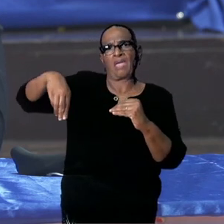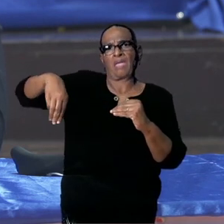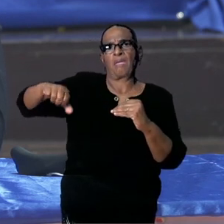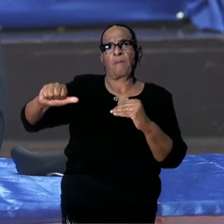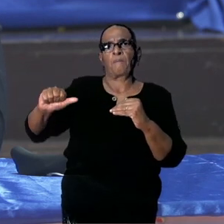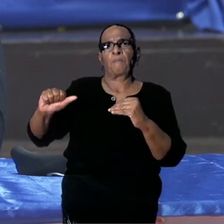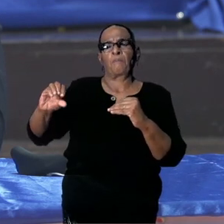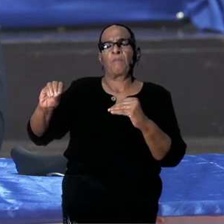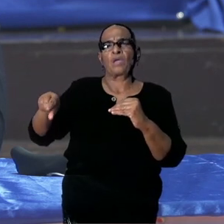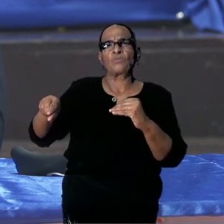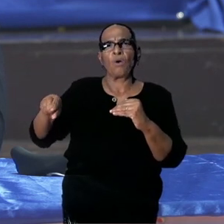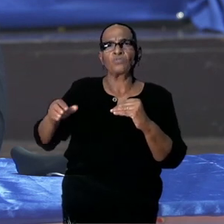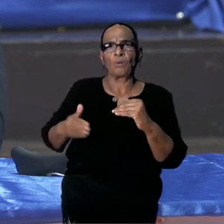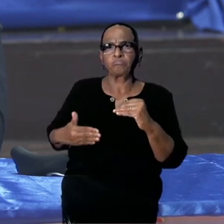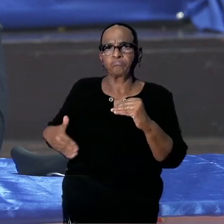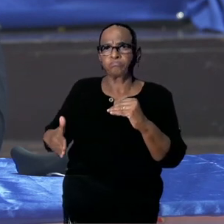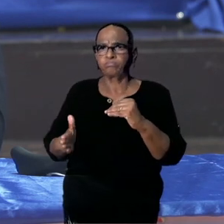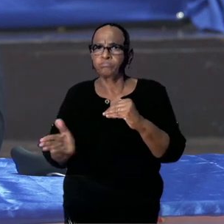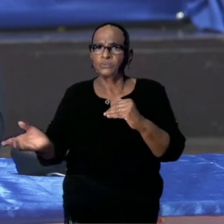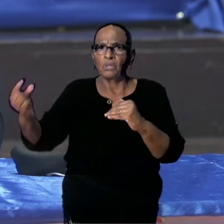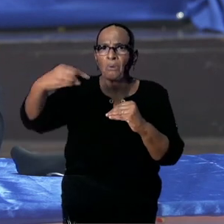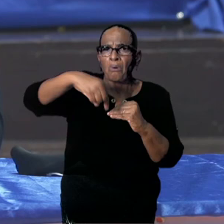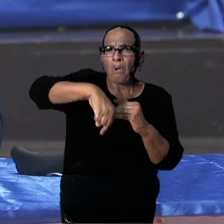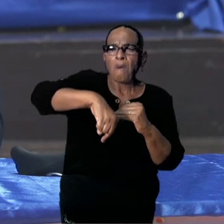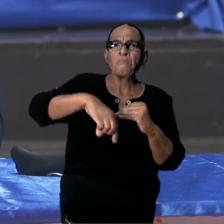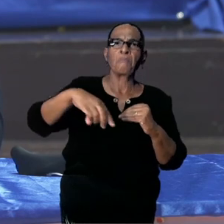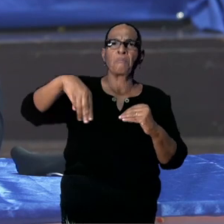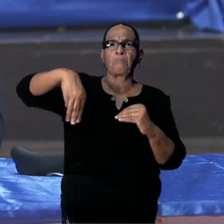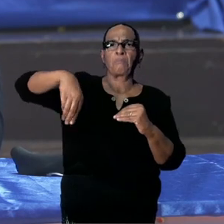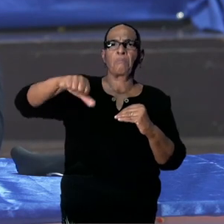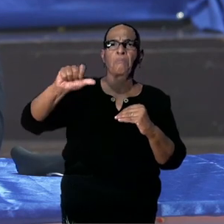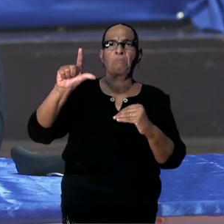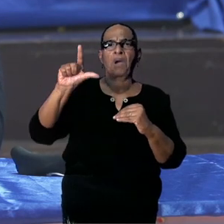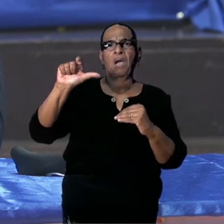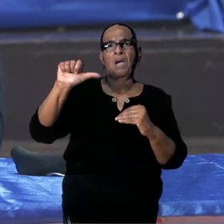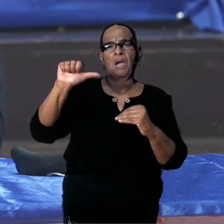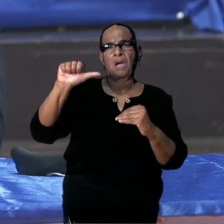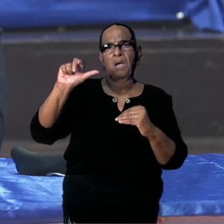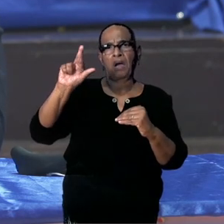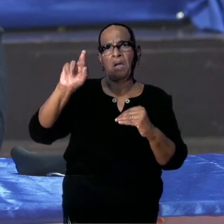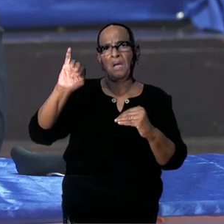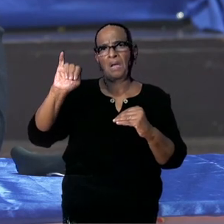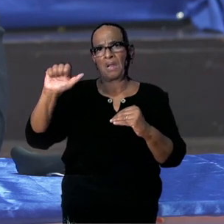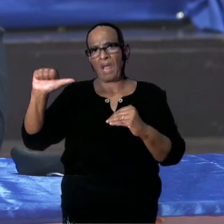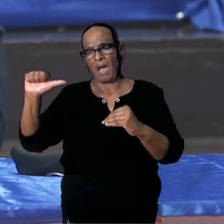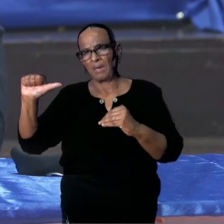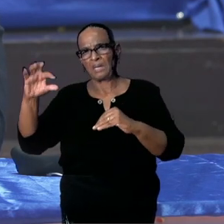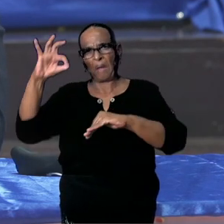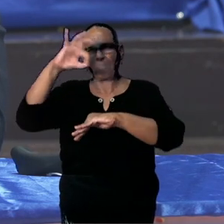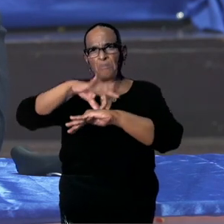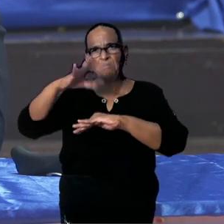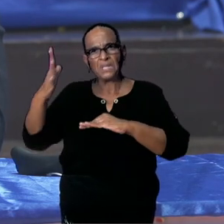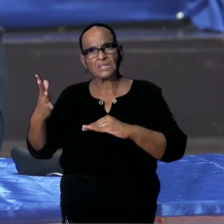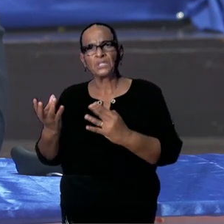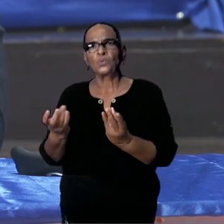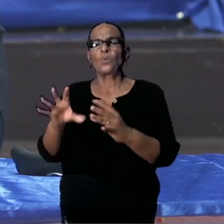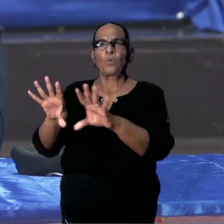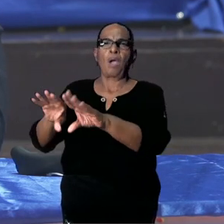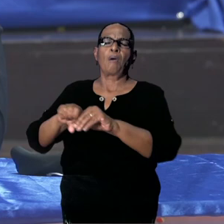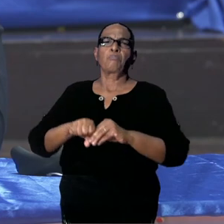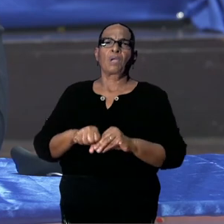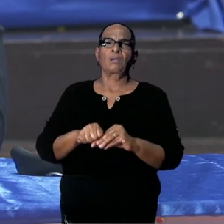uitgaande van die kennis. Die het malaria programma heeft over malaria aanpak.